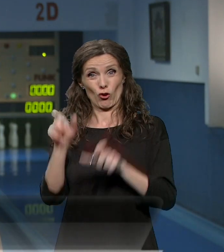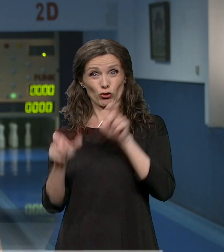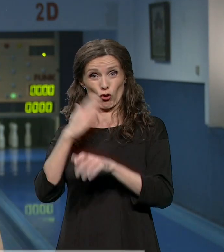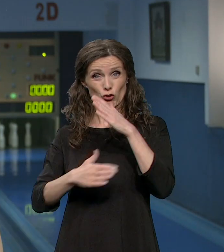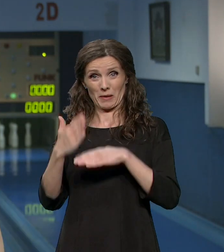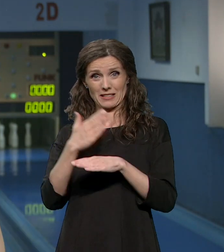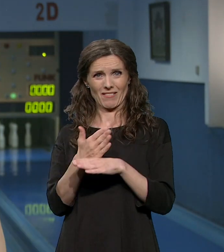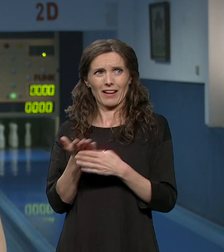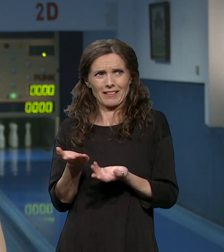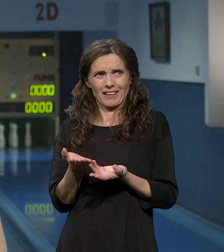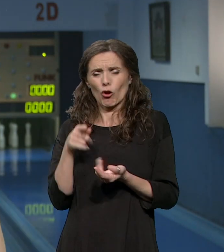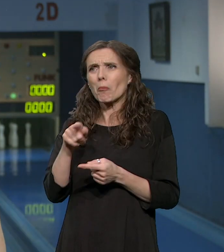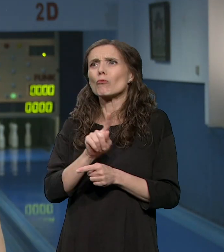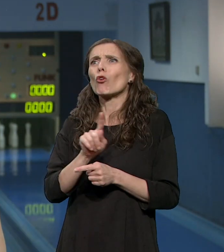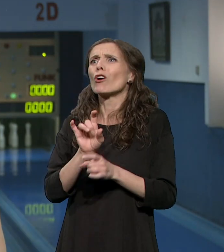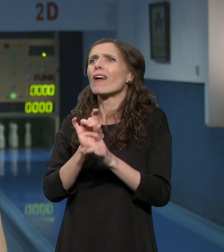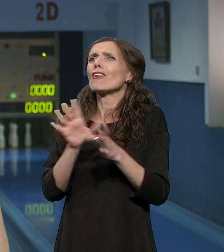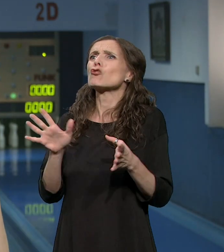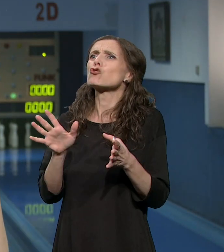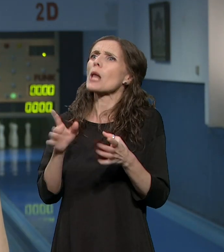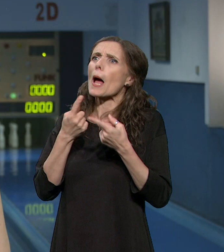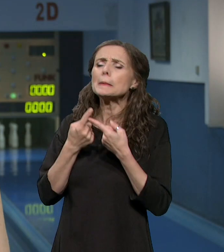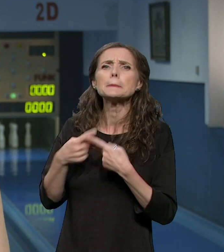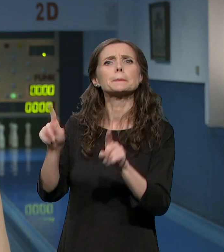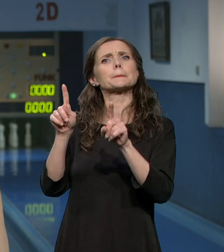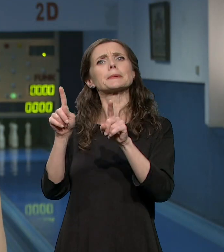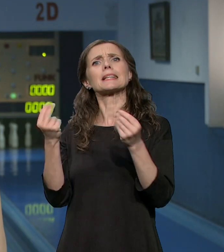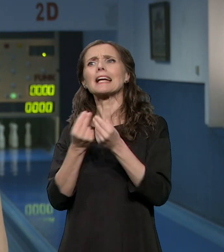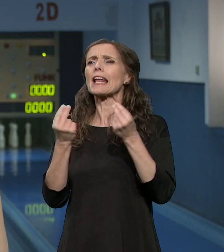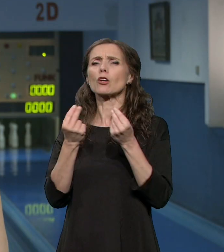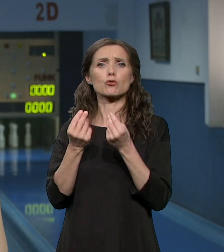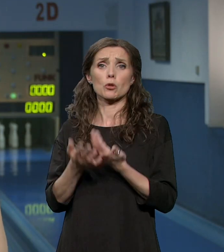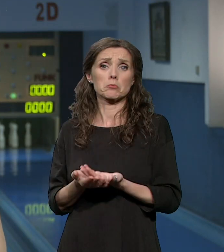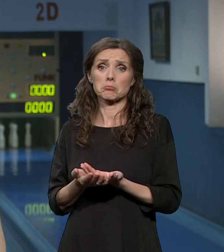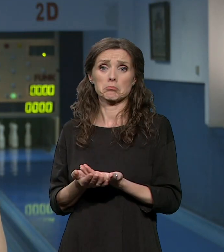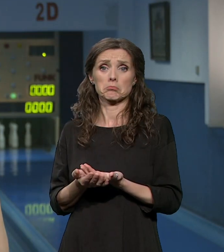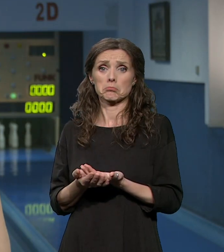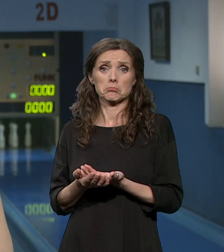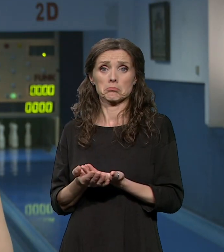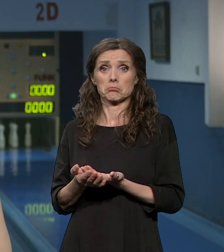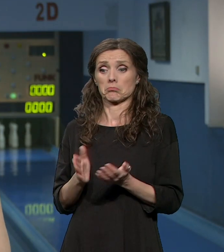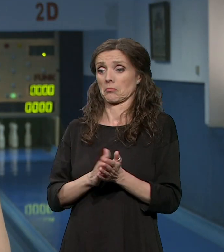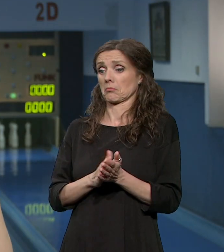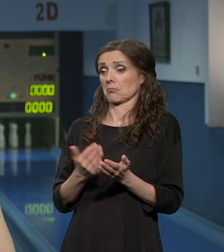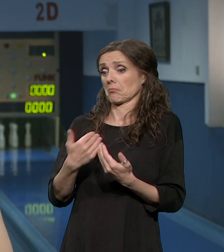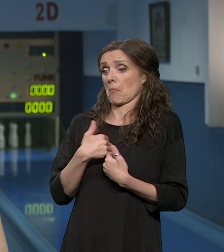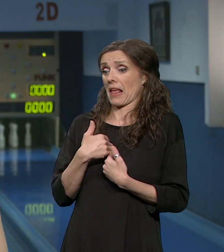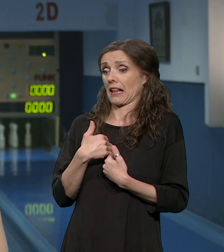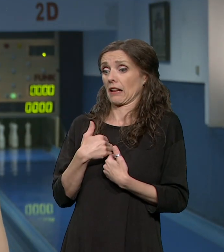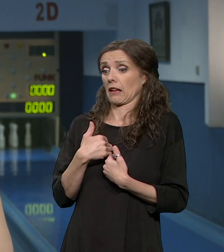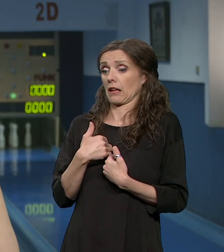ništa specijalno, ništa drugačije. Znači, meni treba neka pomoć